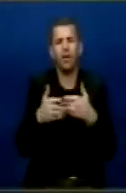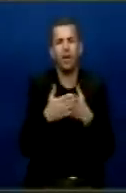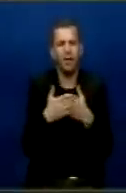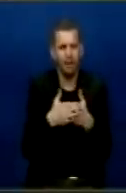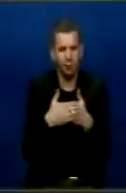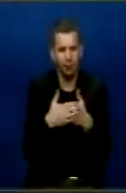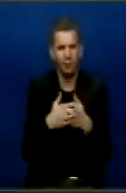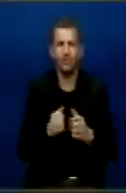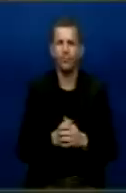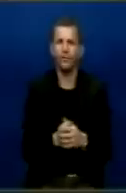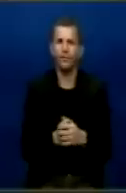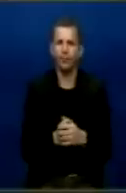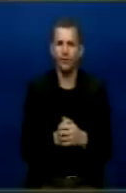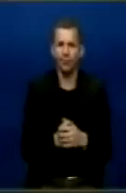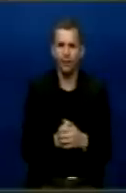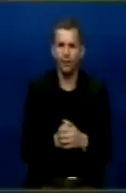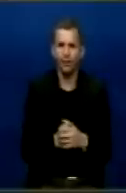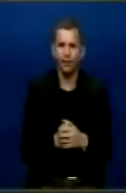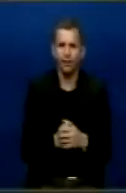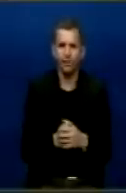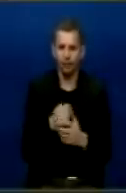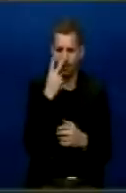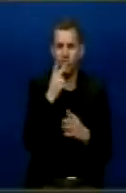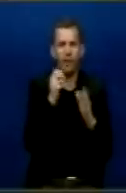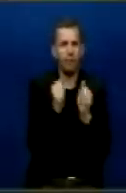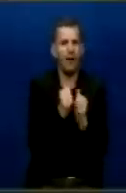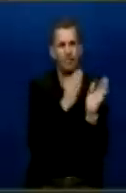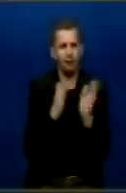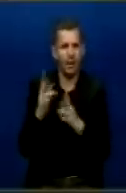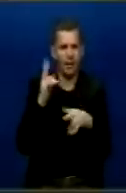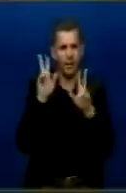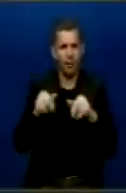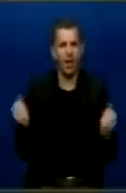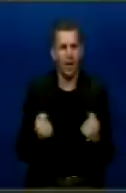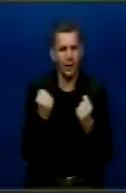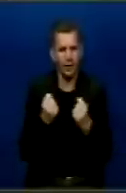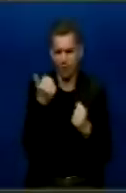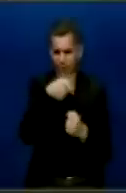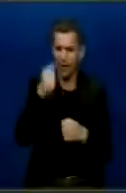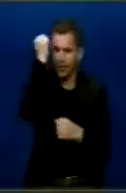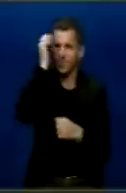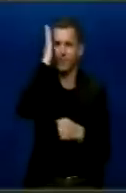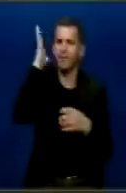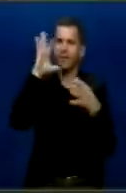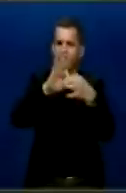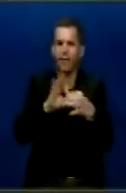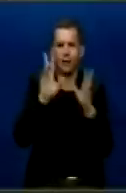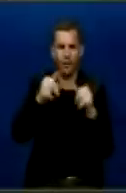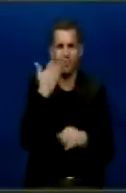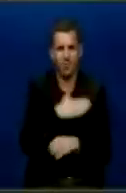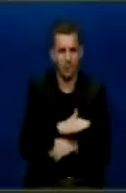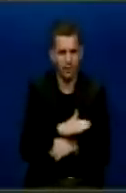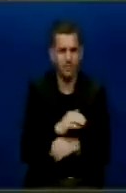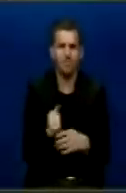edhe bashkrendimin e aktivitetet në mënyrë që Kosovës të përfitojnë nga këtë proces i aderimin.